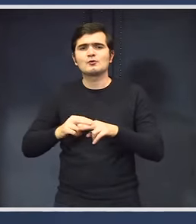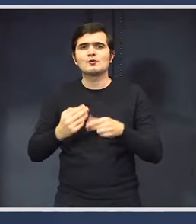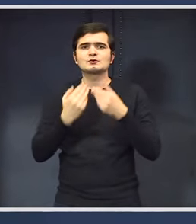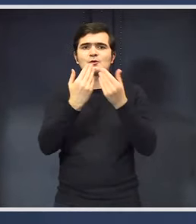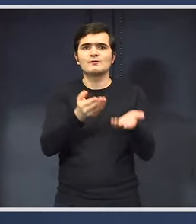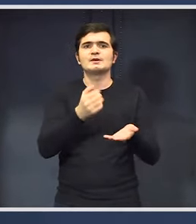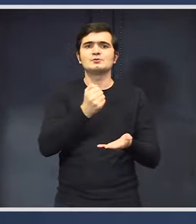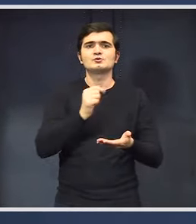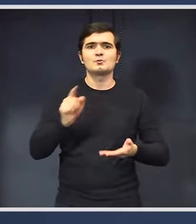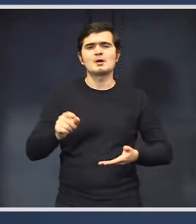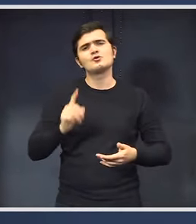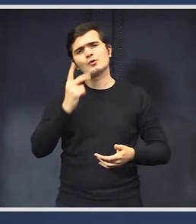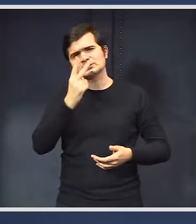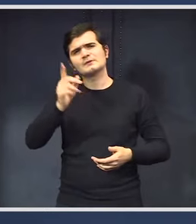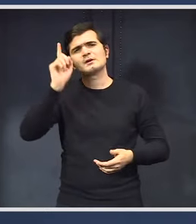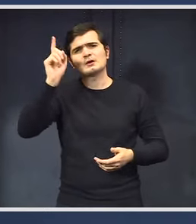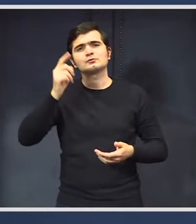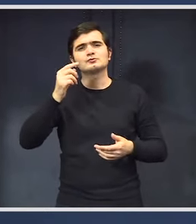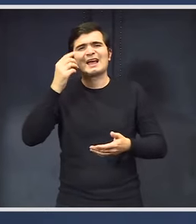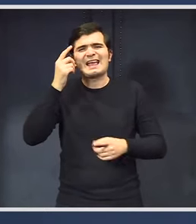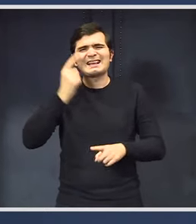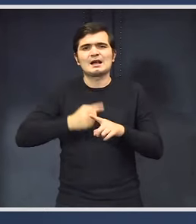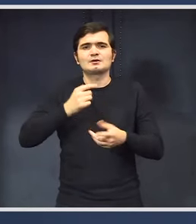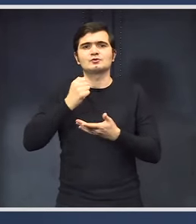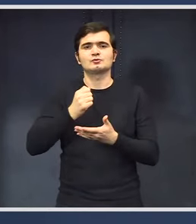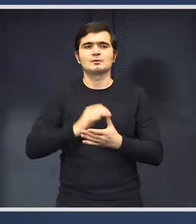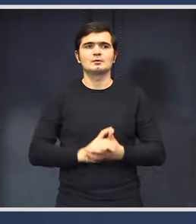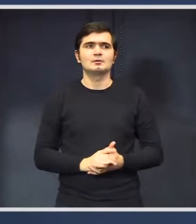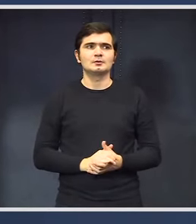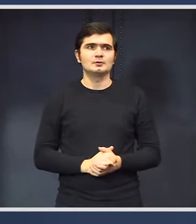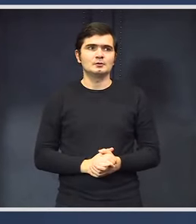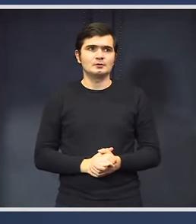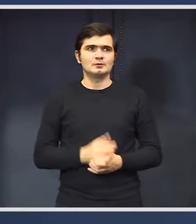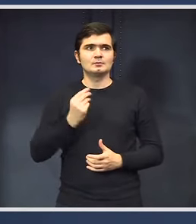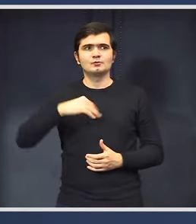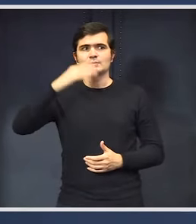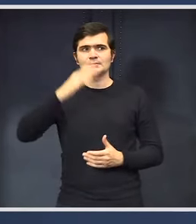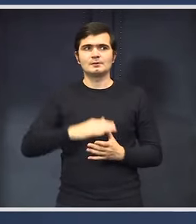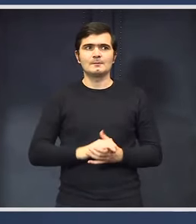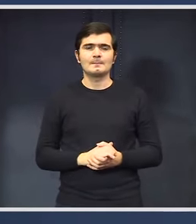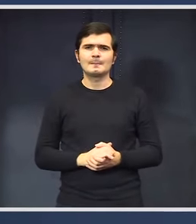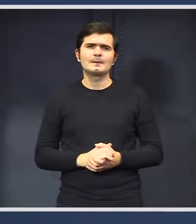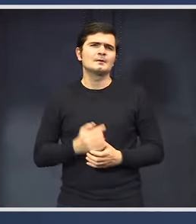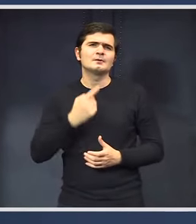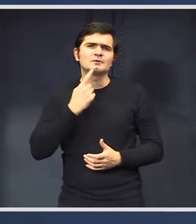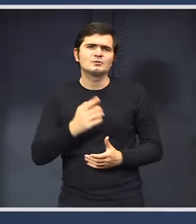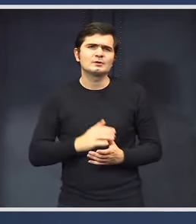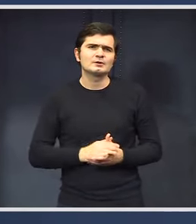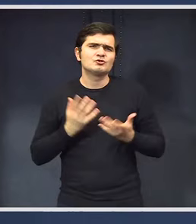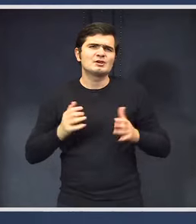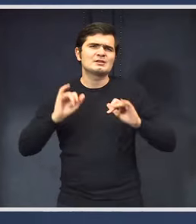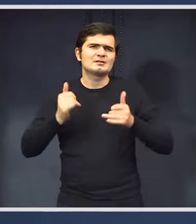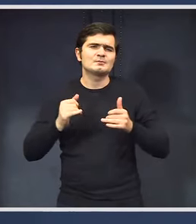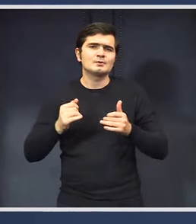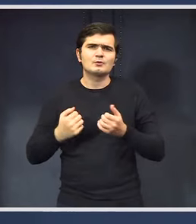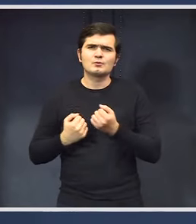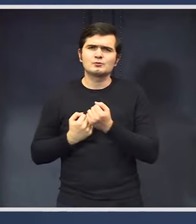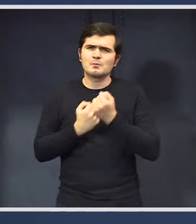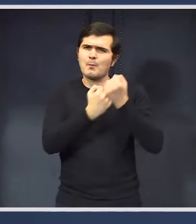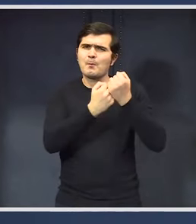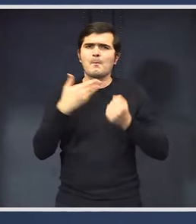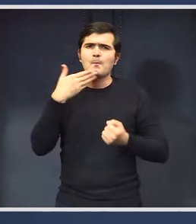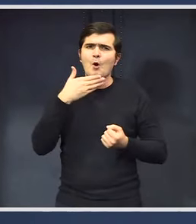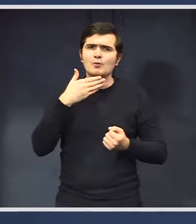aceste sume. Și vom vedea atunci sumele exacte. Bună ziua, Luisa Gireadă de la TVR. În primul rând, spuneți-mi ce se întâmplă cu sporurile dacă